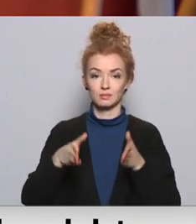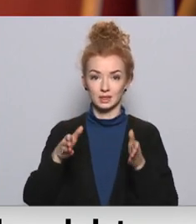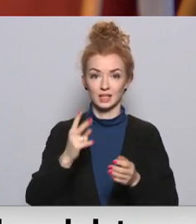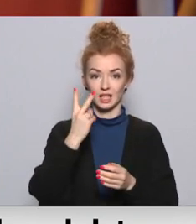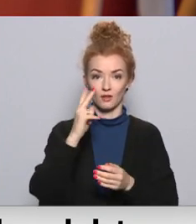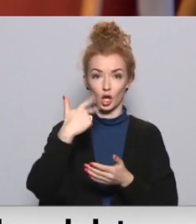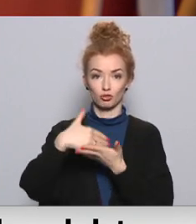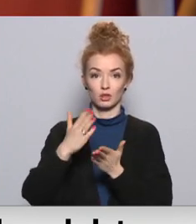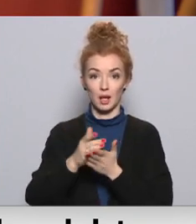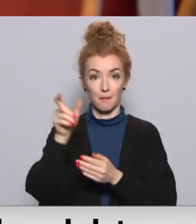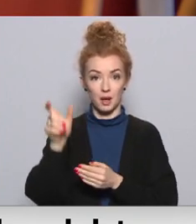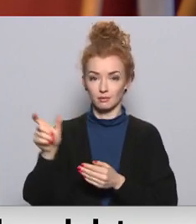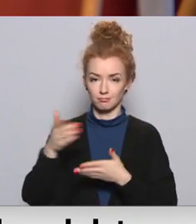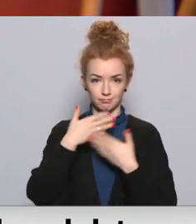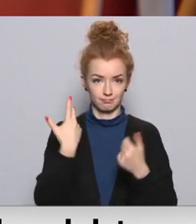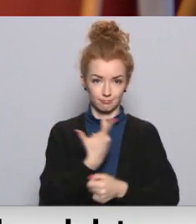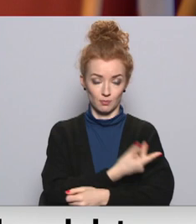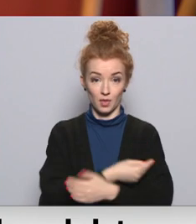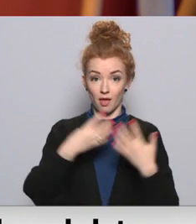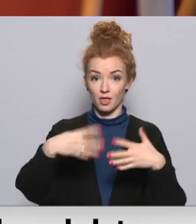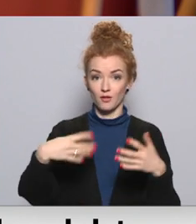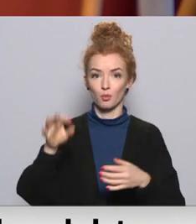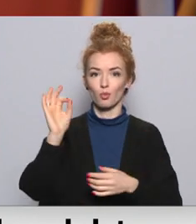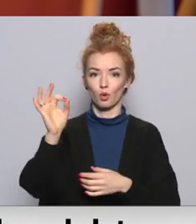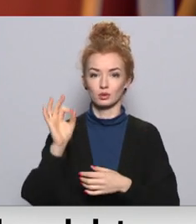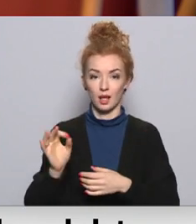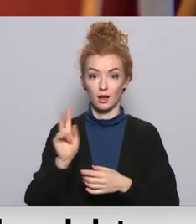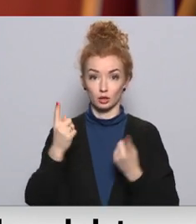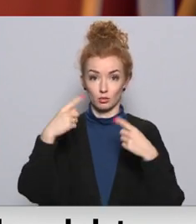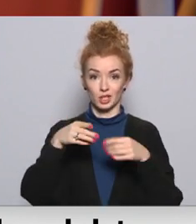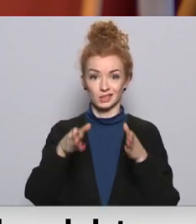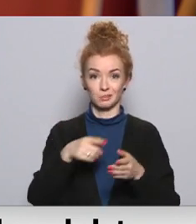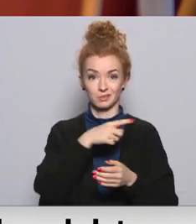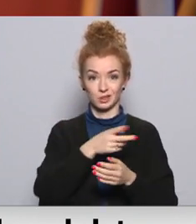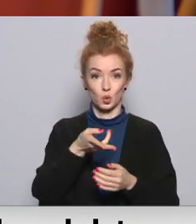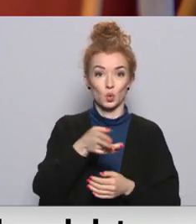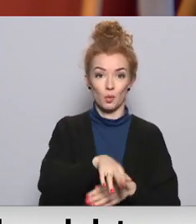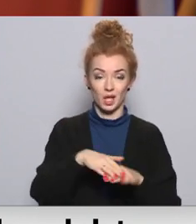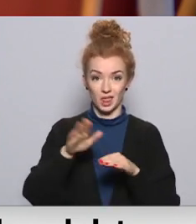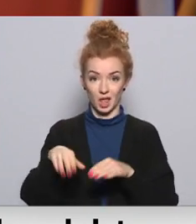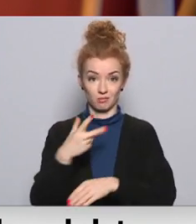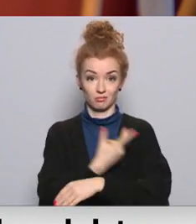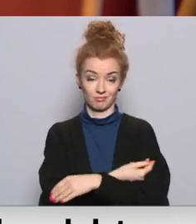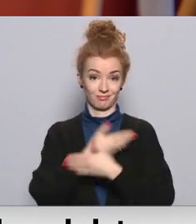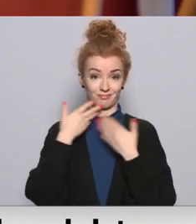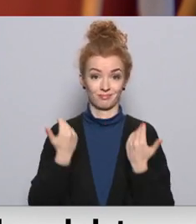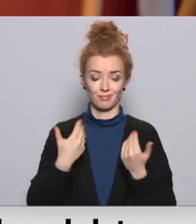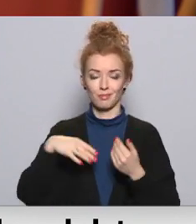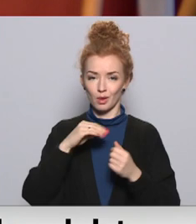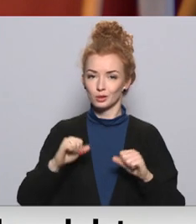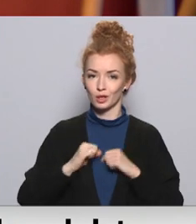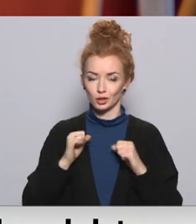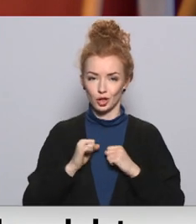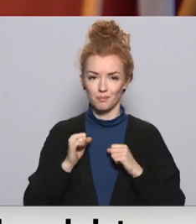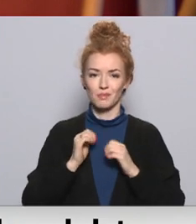pacientu nav vakcinēti. Vairāk nekā 90% no tiem, kas slimnīcās mirst Covid dēļ, nav vakcinēti. Mēs ļoti cenšamies